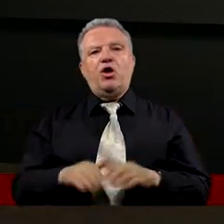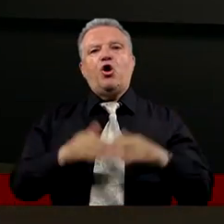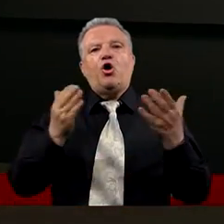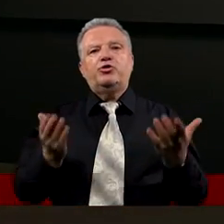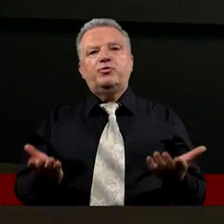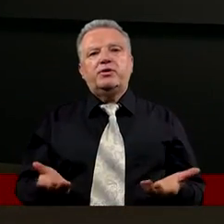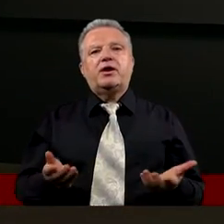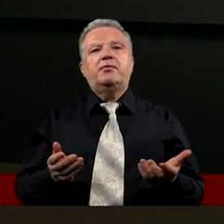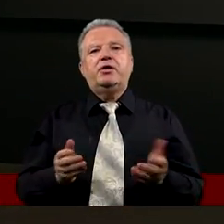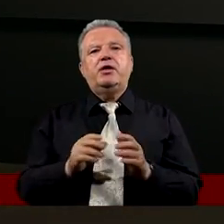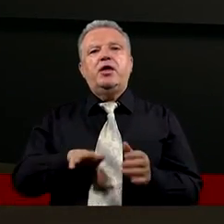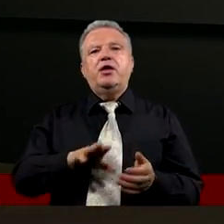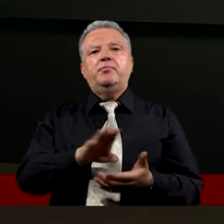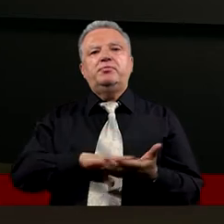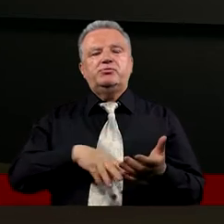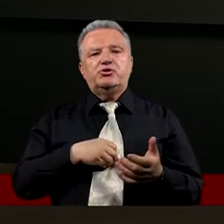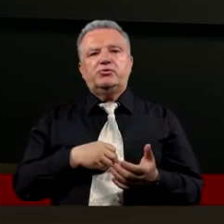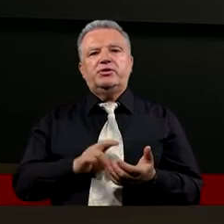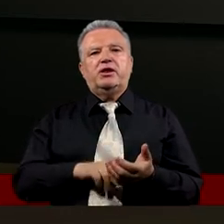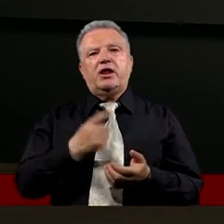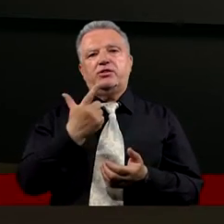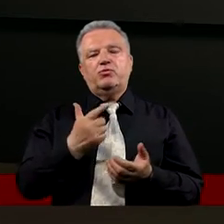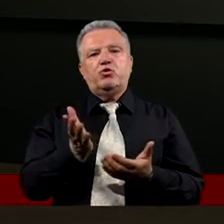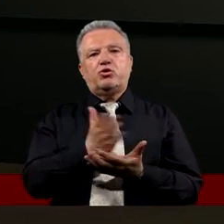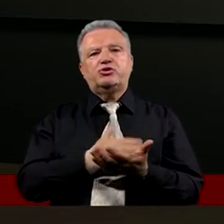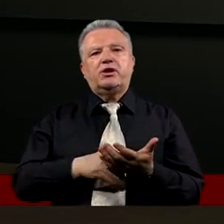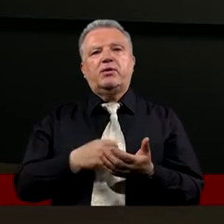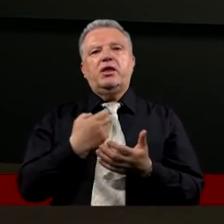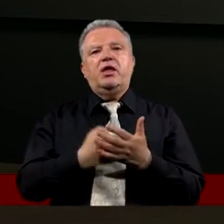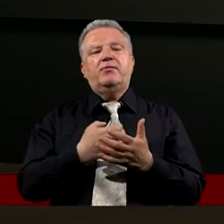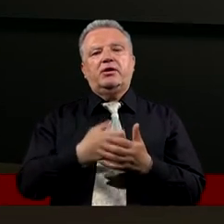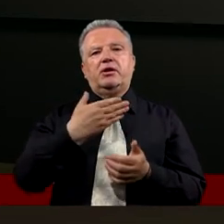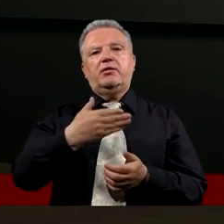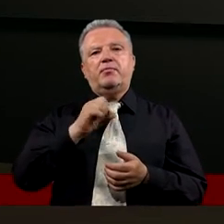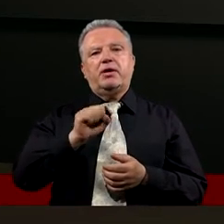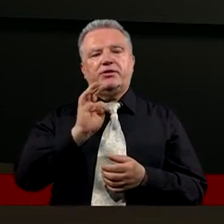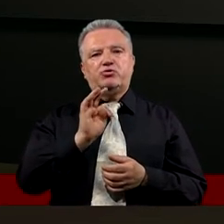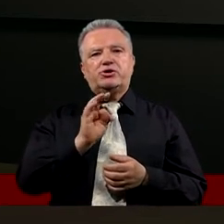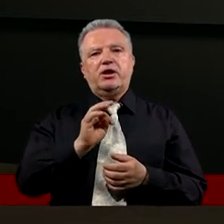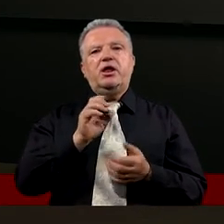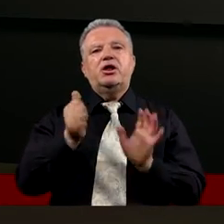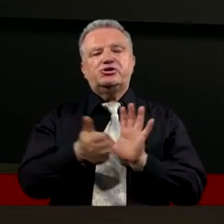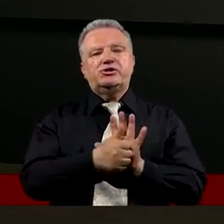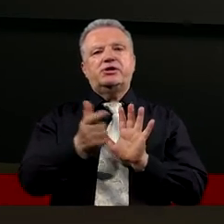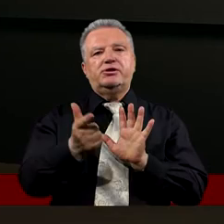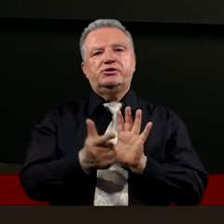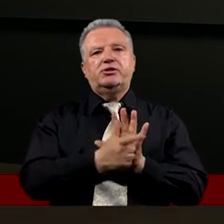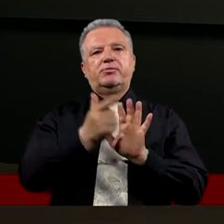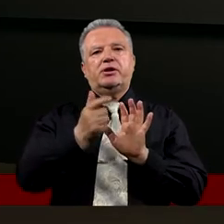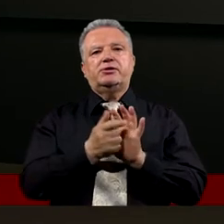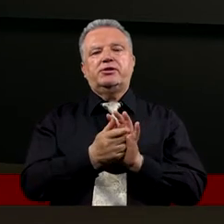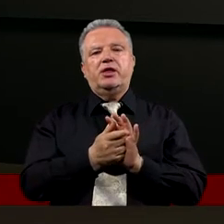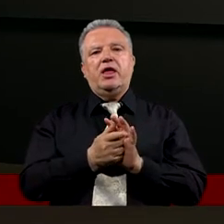Otwieramy dziś Księgę Pisma Świętego na dwóch rozdziałach z Ewangelii Mateusza. Na rozdziale 16 oraz 17,